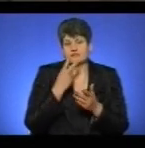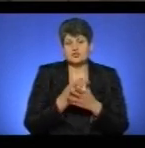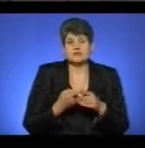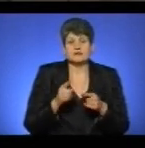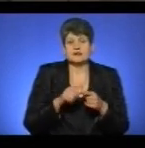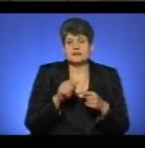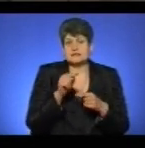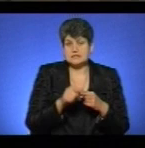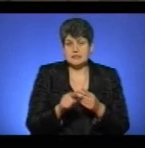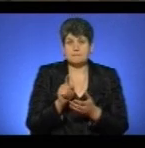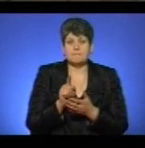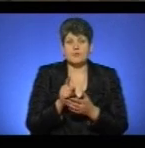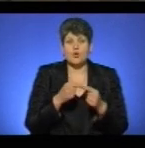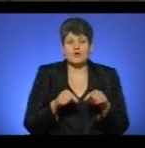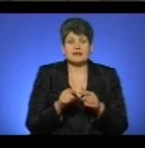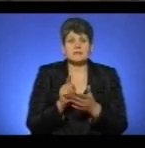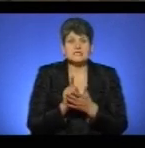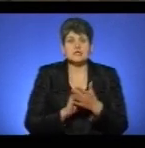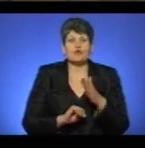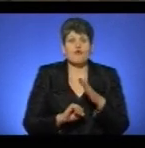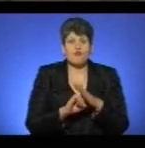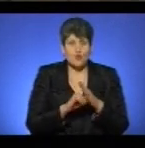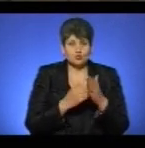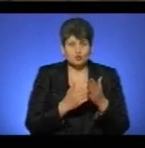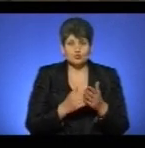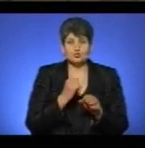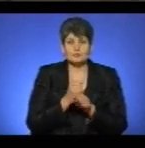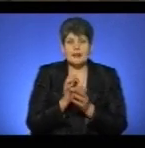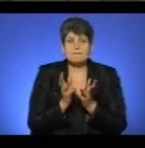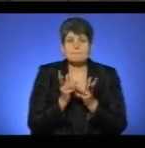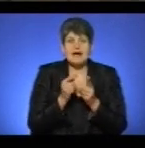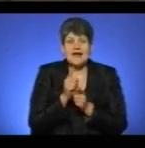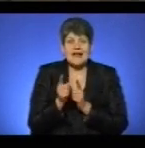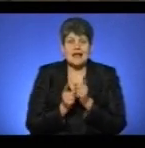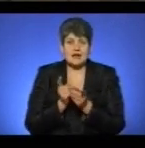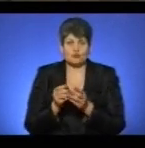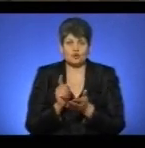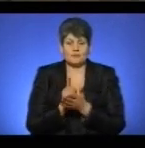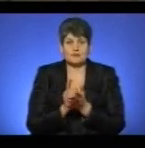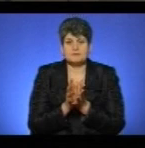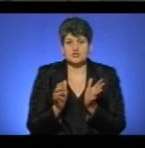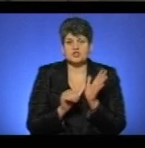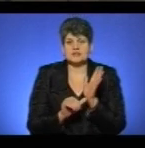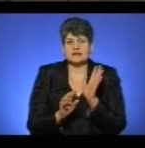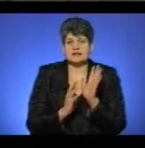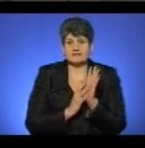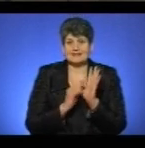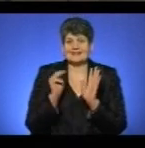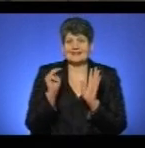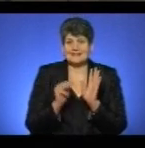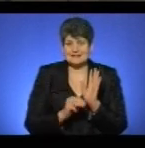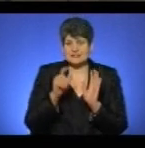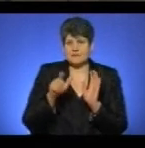цього, органи Пенсійного фонду здійснили перерахунок пенсій більше 69 тисячам